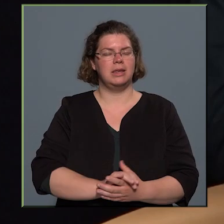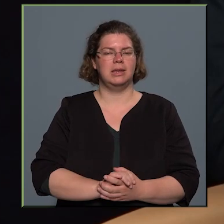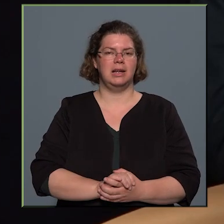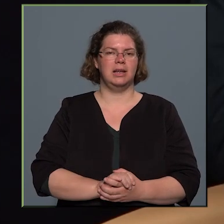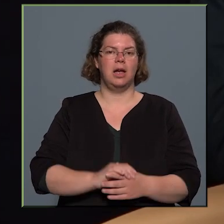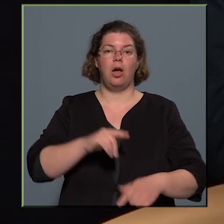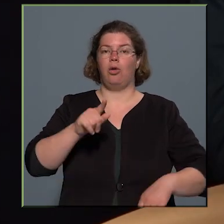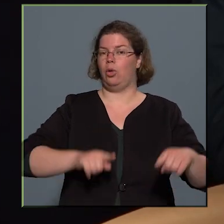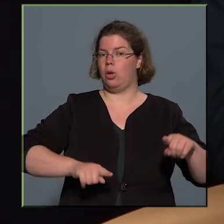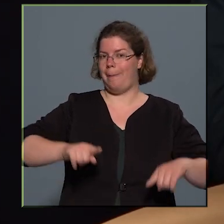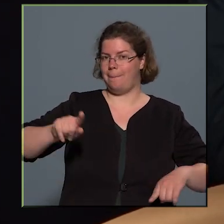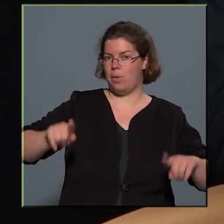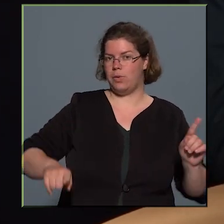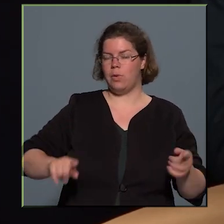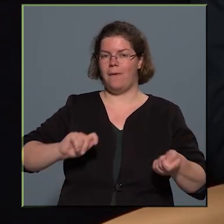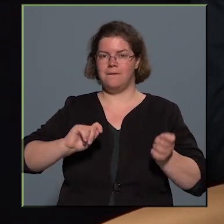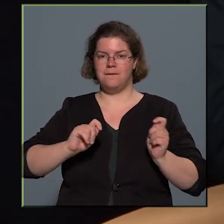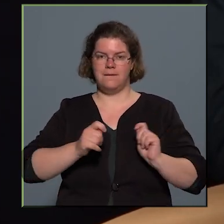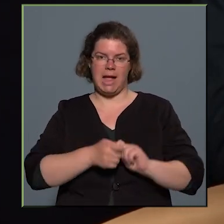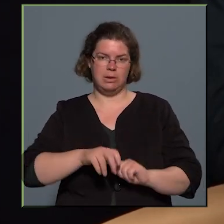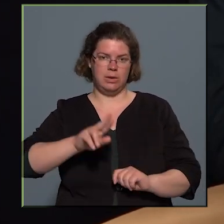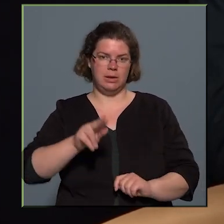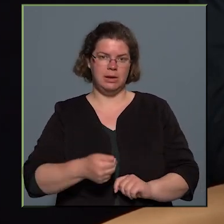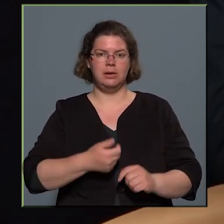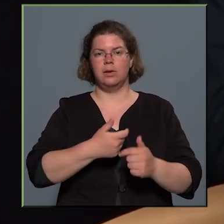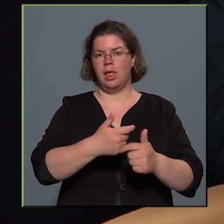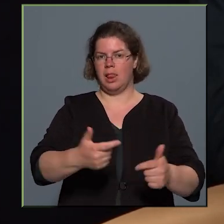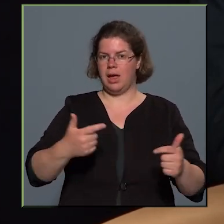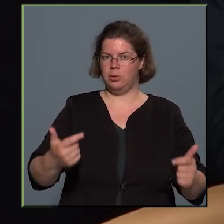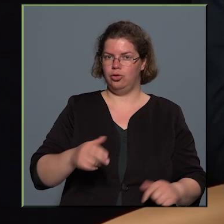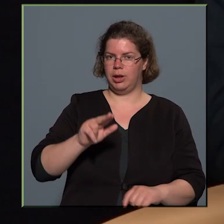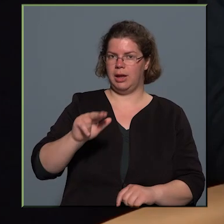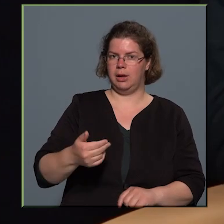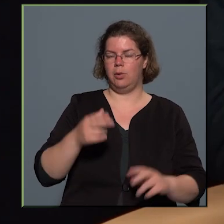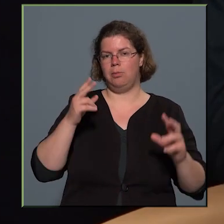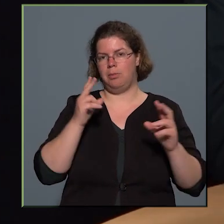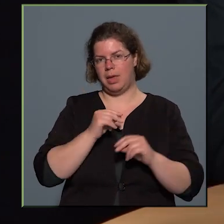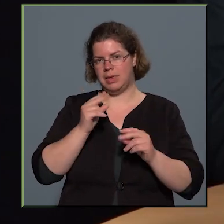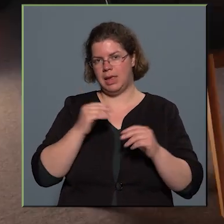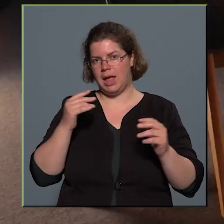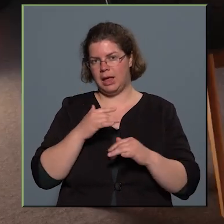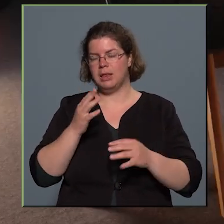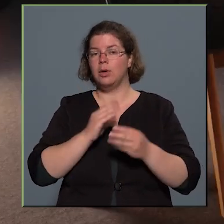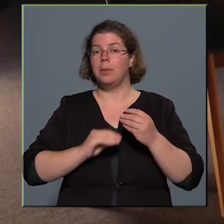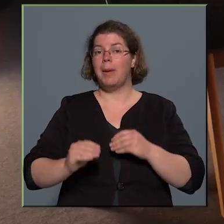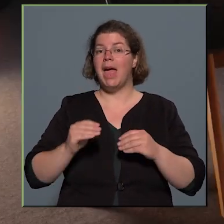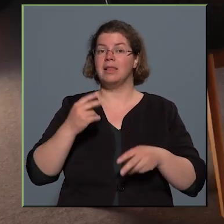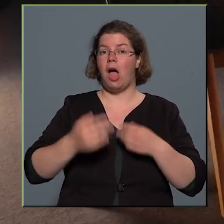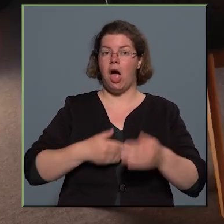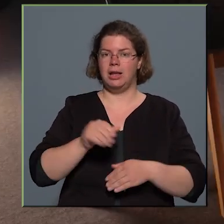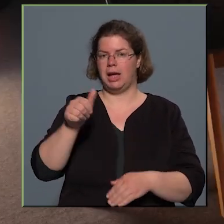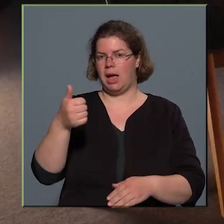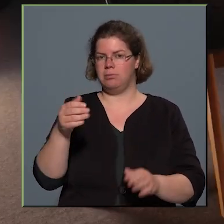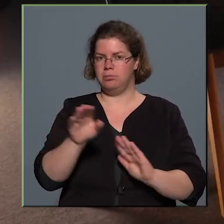különböző változásairól, lehetőségeiről beszélgetünk, hiszen végül is zajlik egy program,